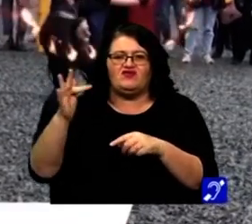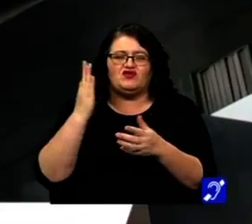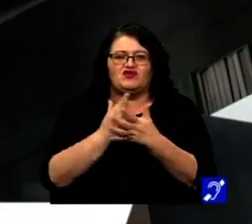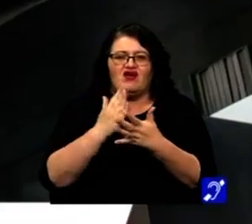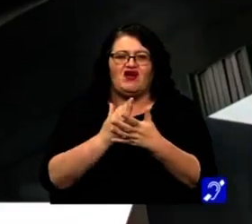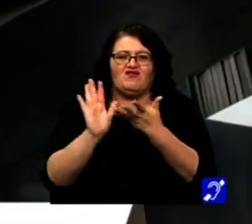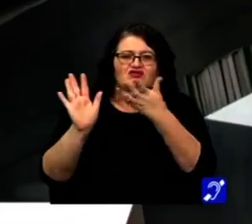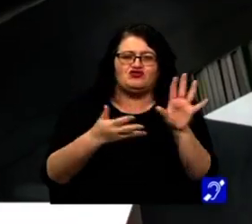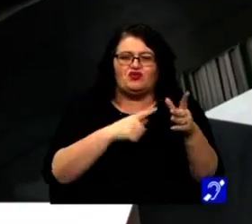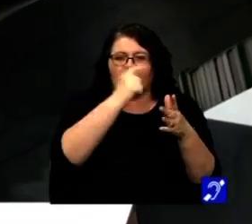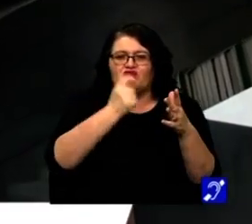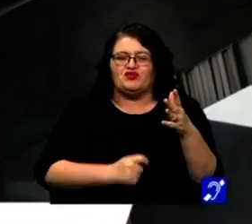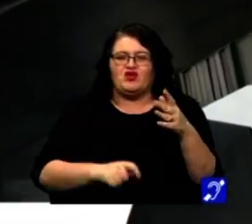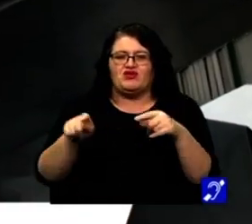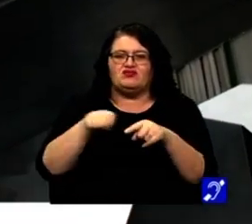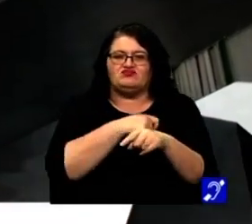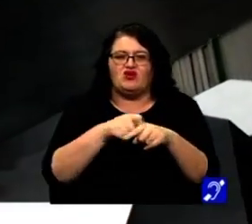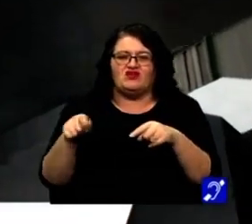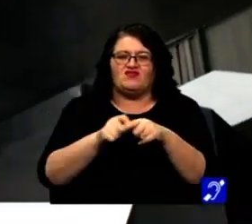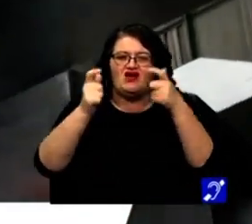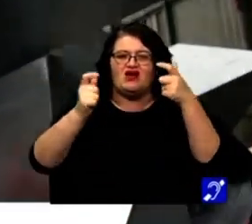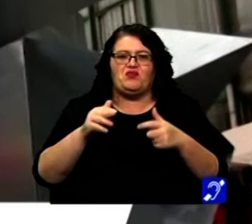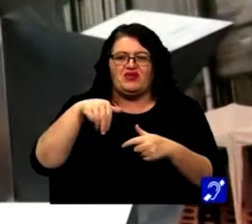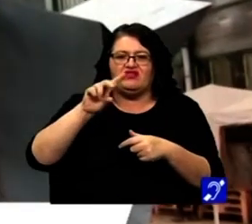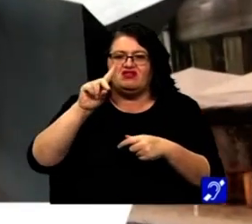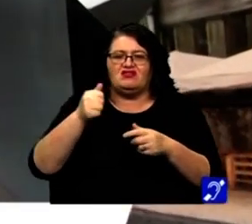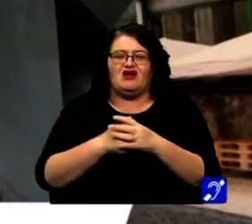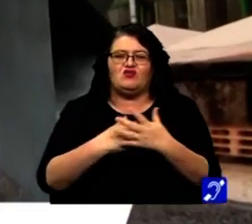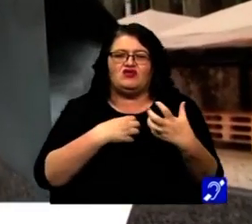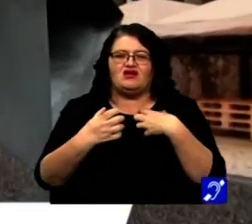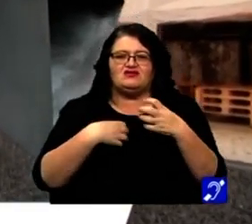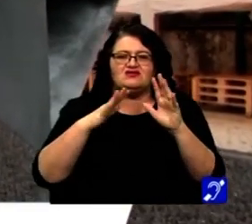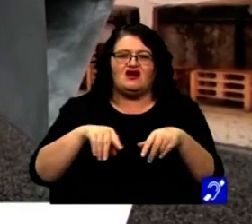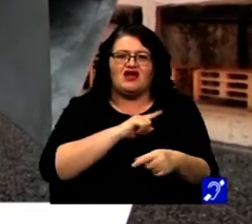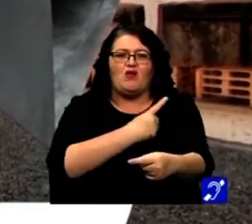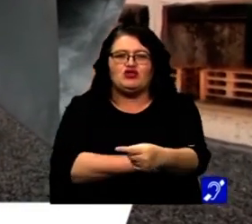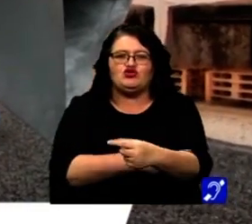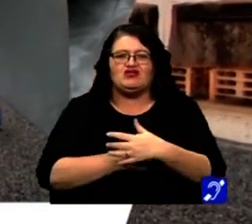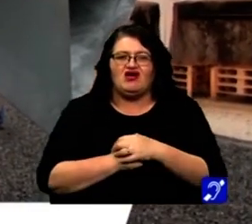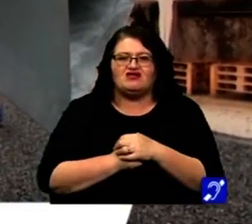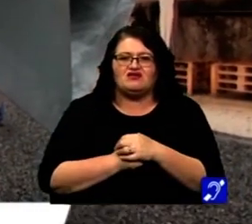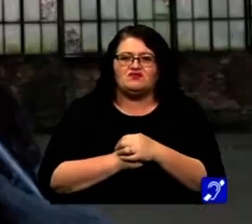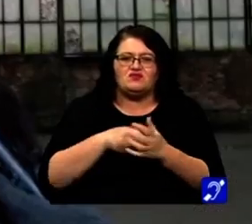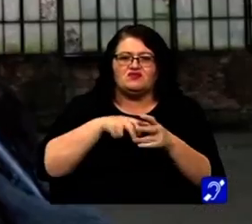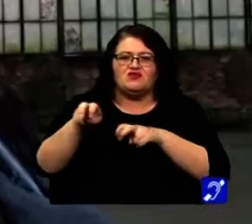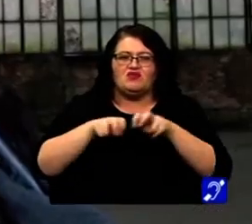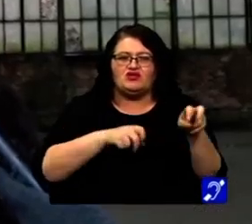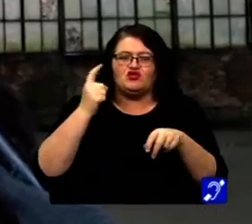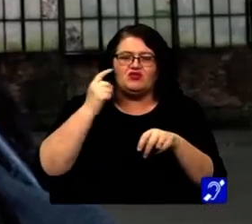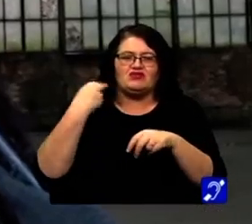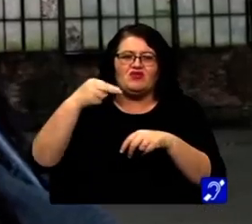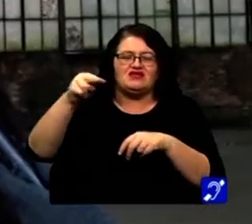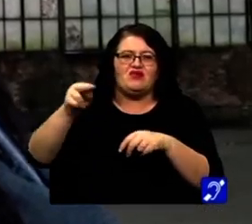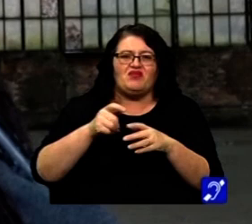a fost dat startul proiectului de reconversie a halei Minda. Un artist are această capacitate de a merge cu mintea mai